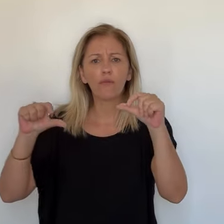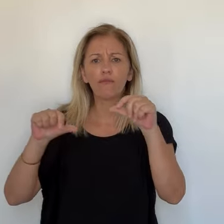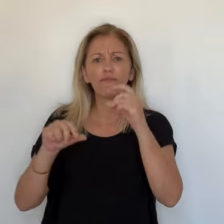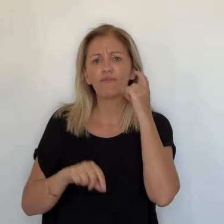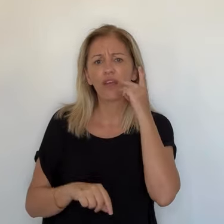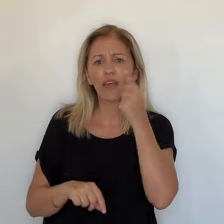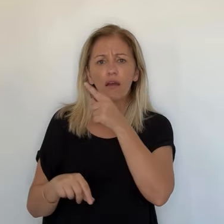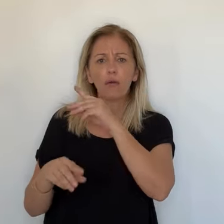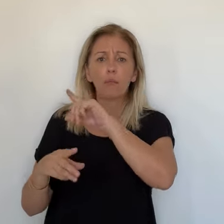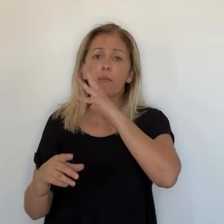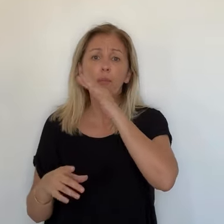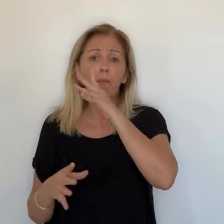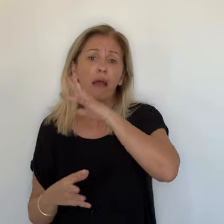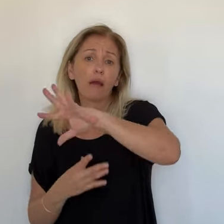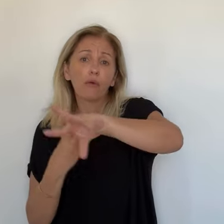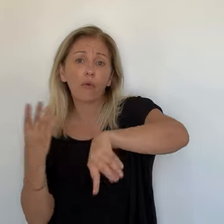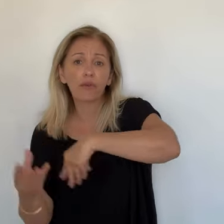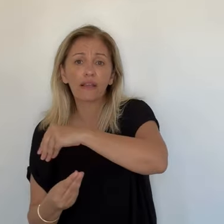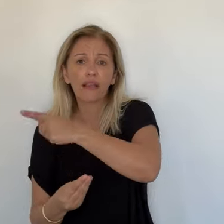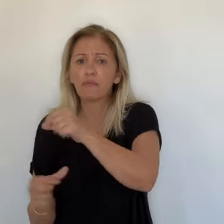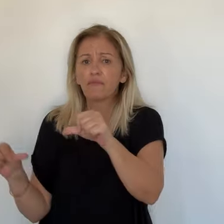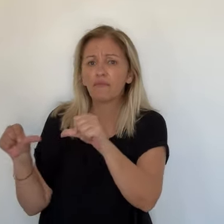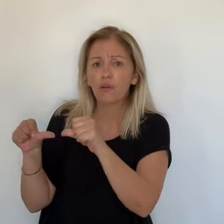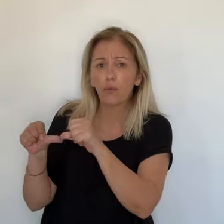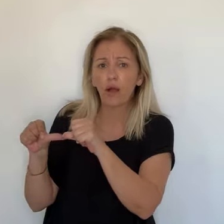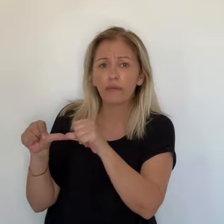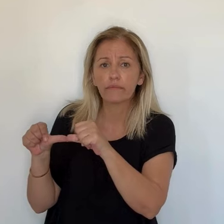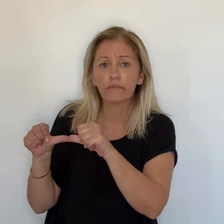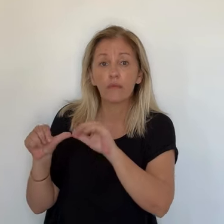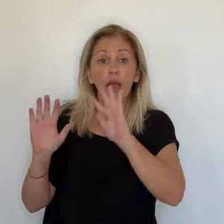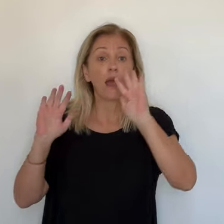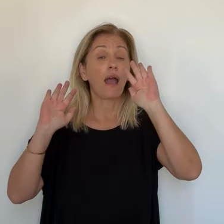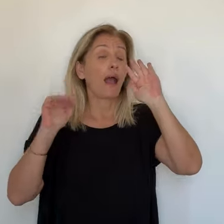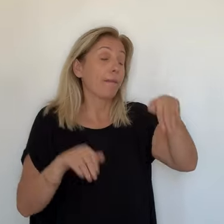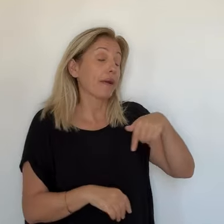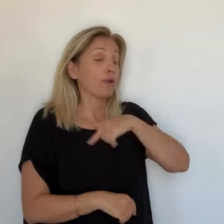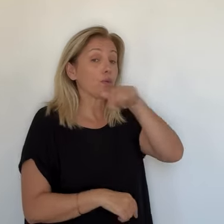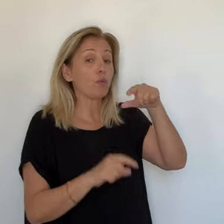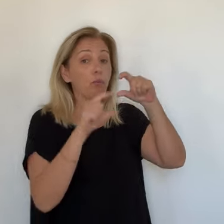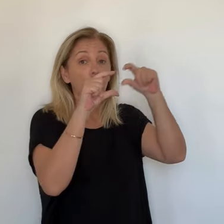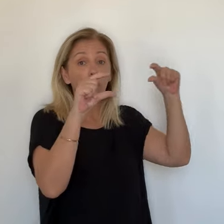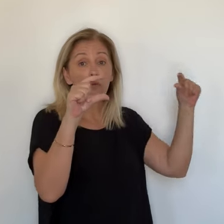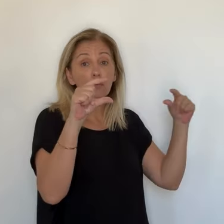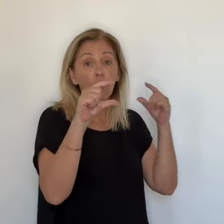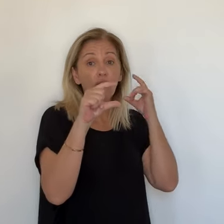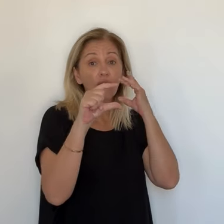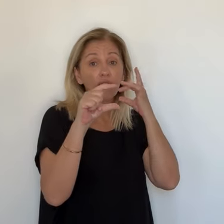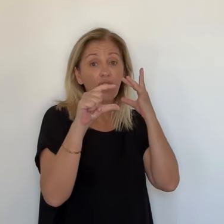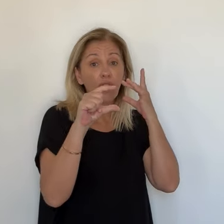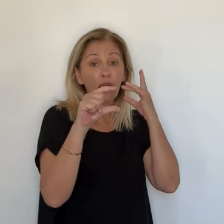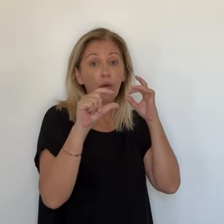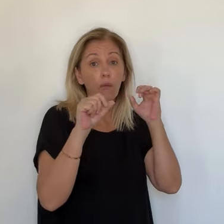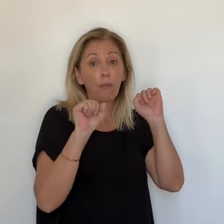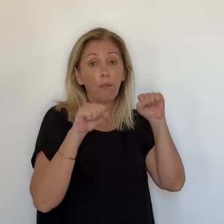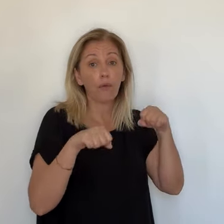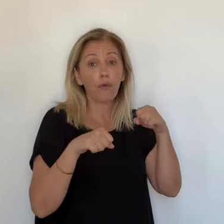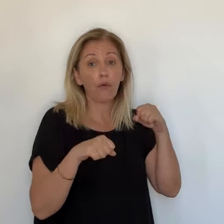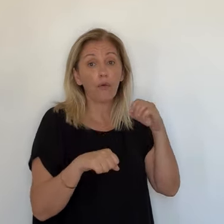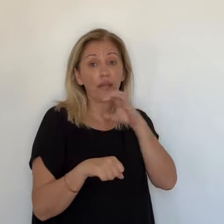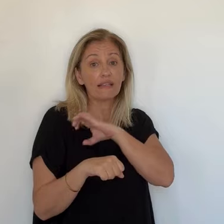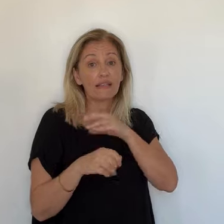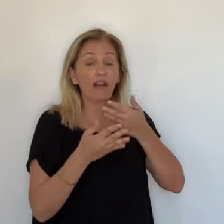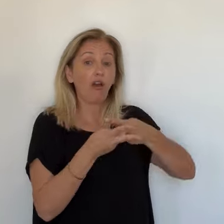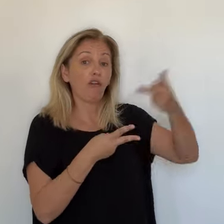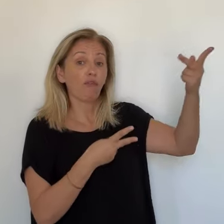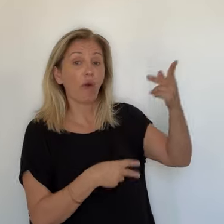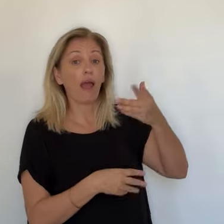là-dessus avec la construction, BTP, pour être broyé et remis dans le béton, avec les granulats, tout ça. Pour tout